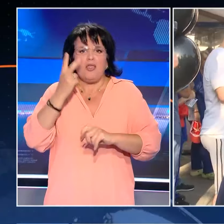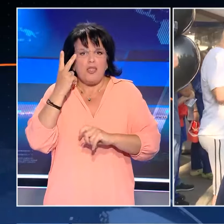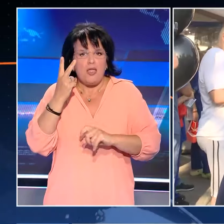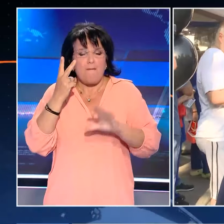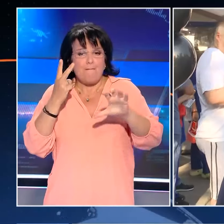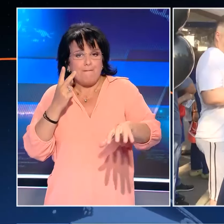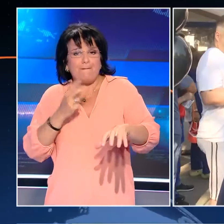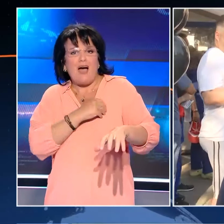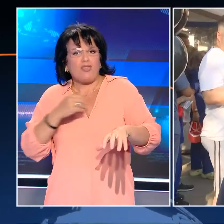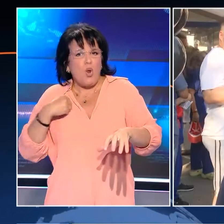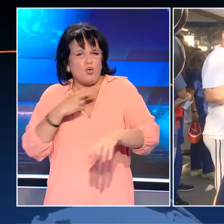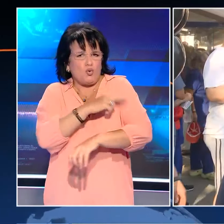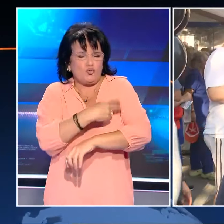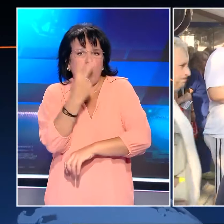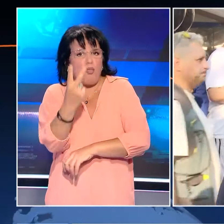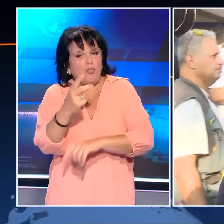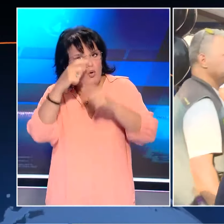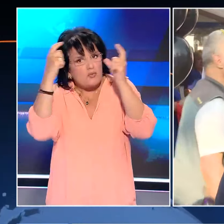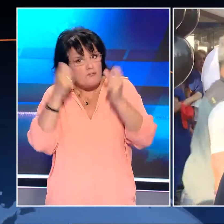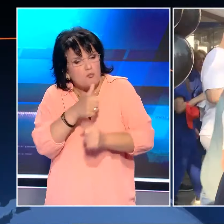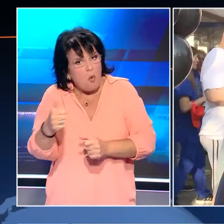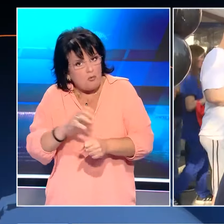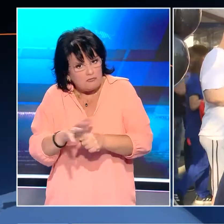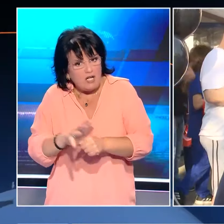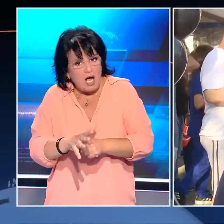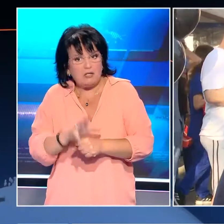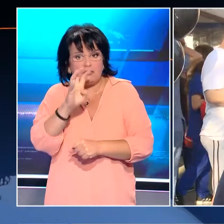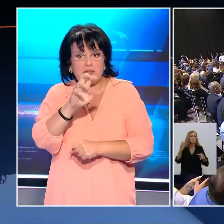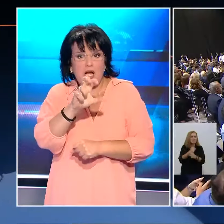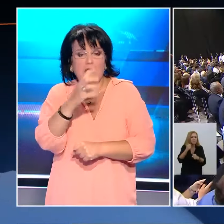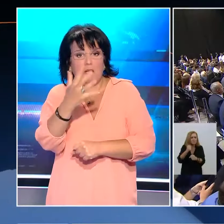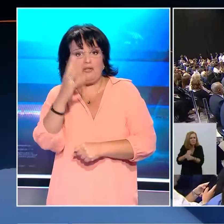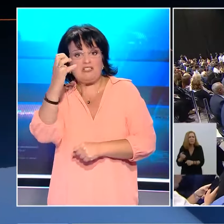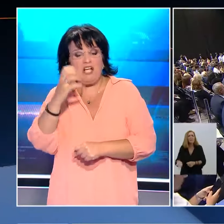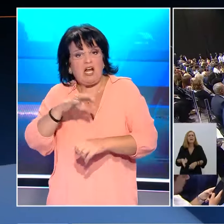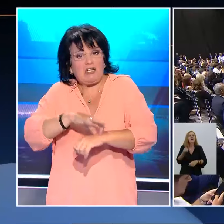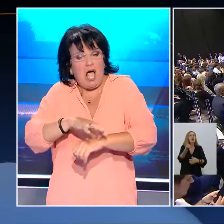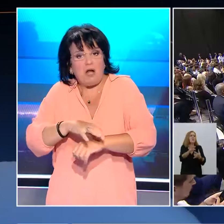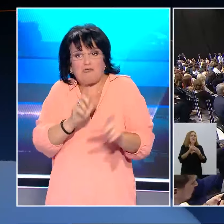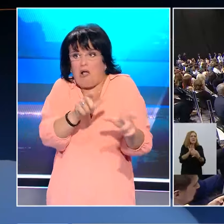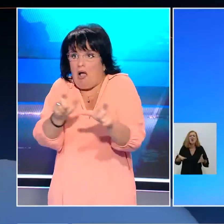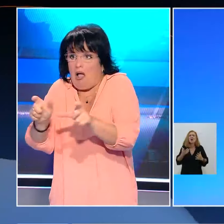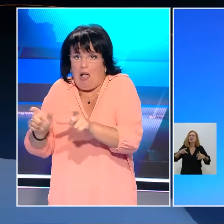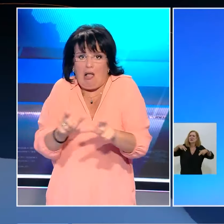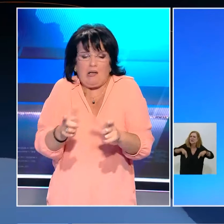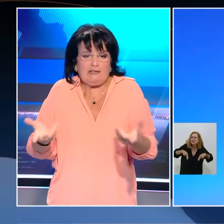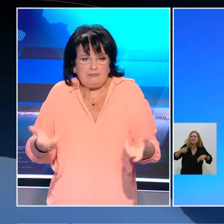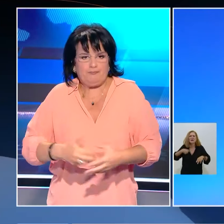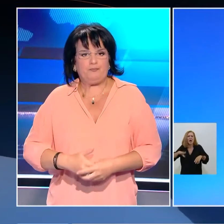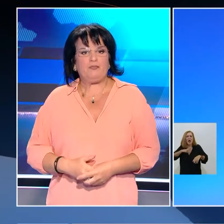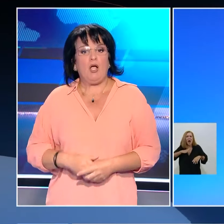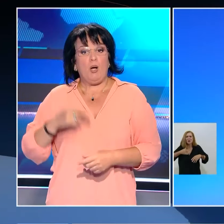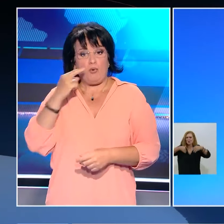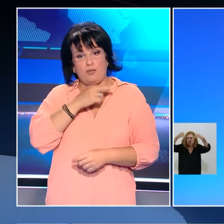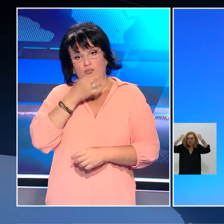σε παθολογικές κλινικές και σε άλλες κλινικές να νοσηλεύουν 35 και 40 ασθενείς. Χθες, ο Πρωθυπουργός ανακοίνωσε κίνητρα για τους γιατρούς που ενισχύουν